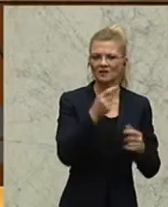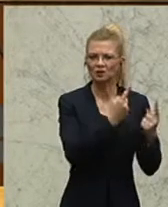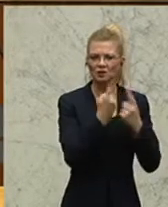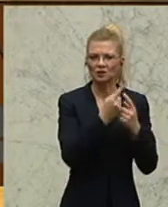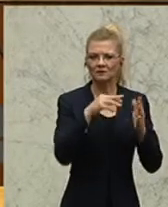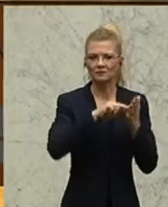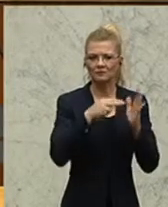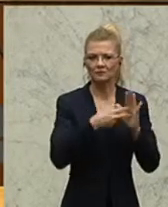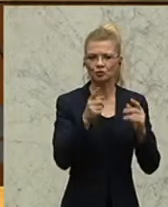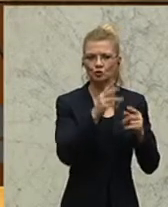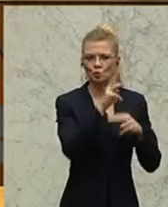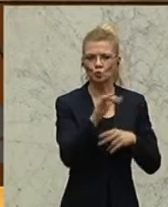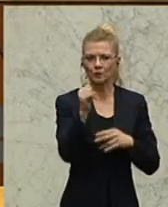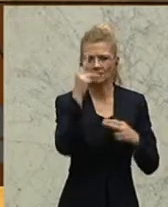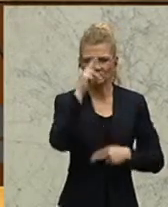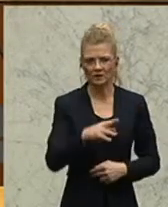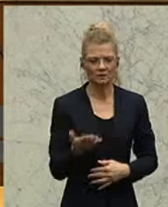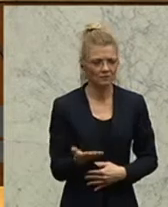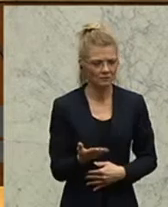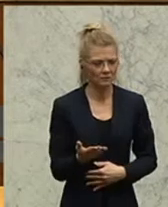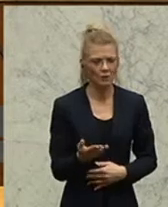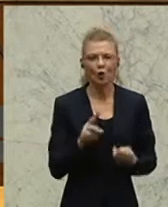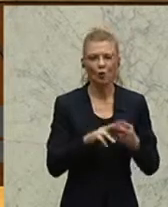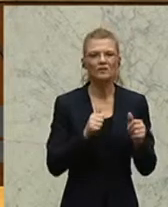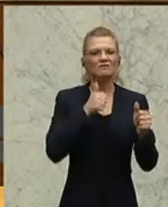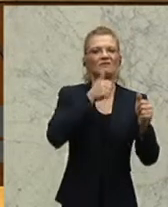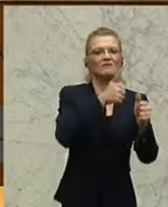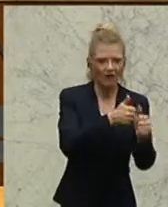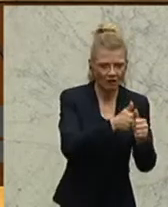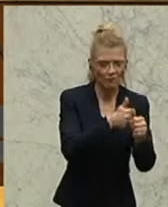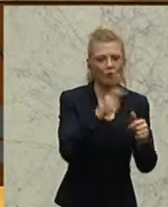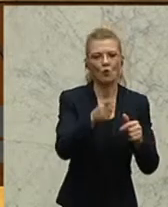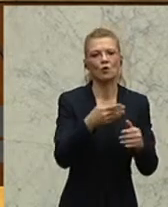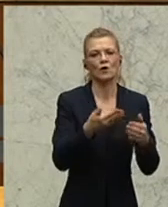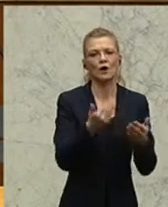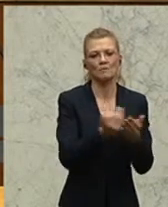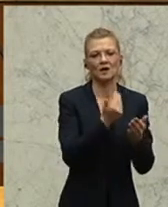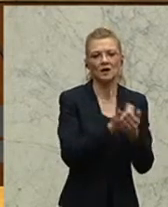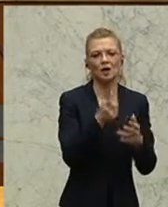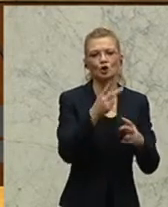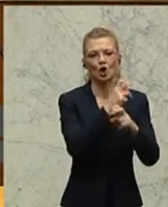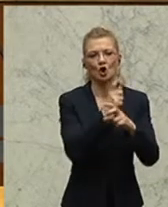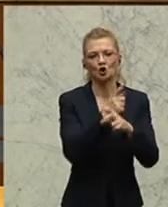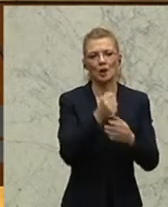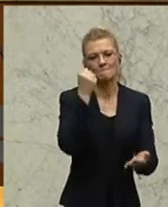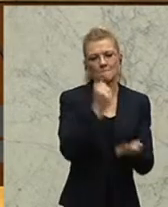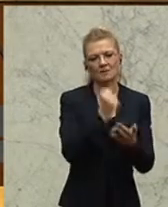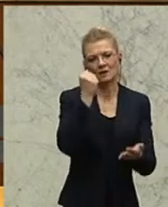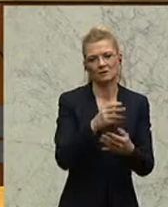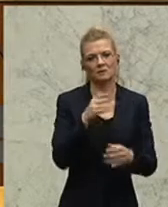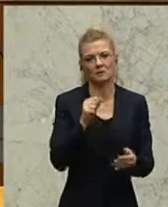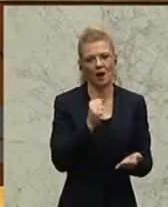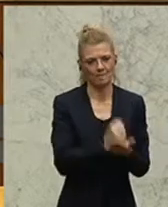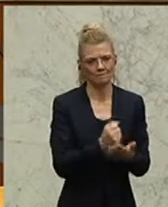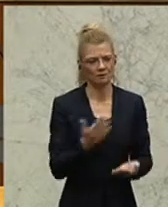dem Follow-up-Prüfbericht zum österreichischen Patentamt zwei durchaus kritische Prüfberichte des Rechnungshofes,